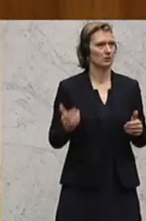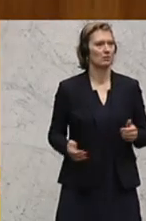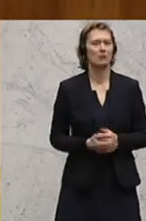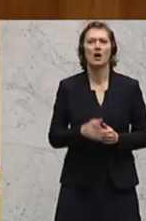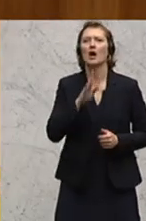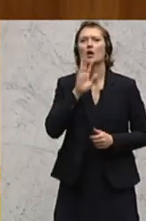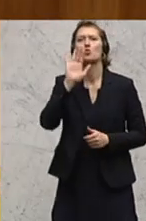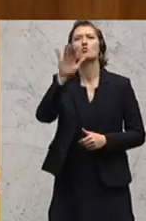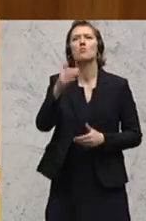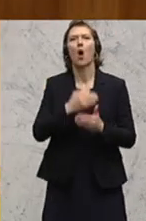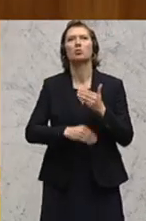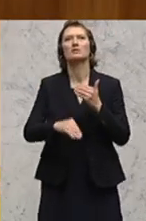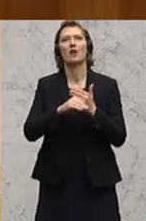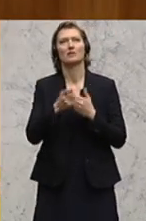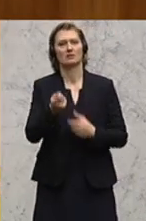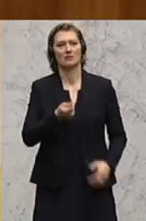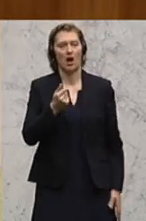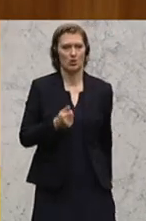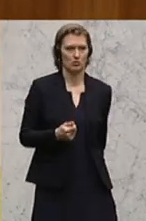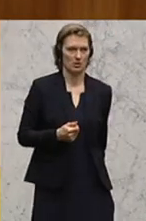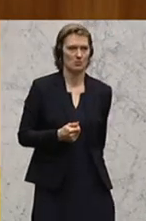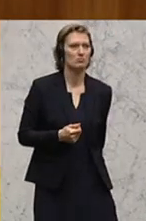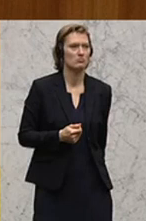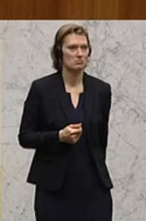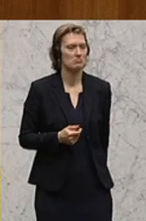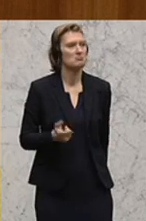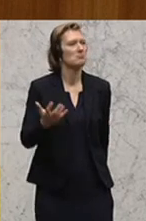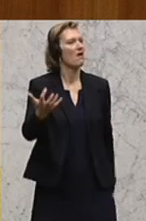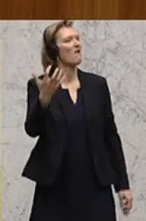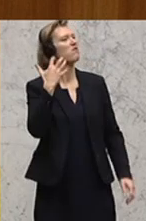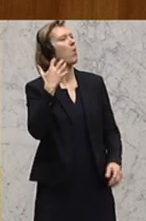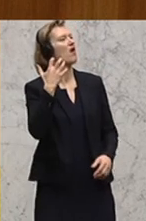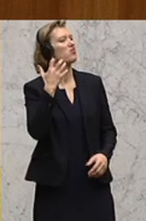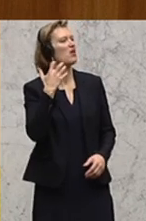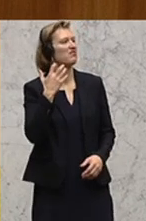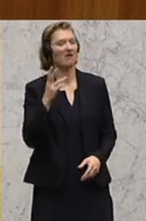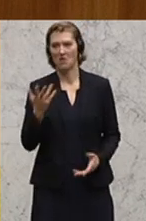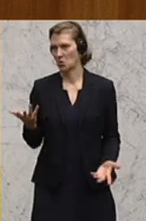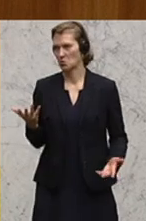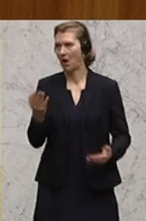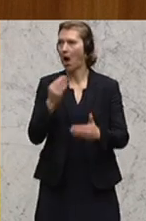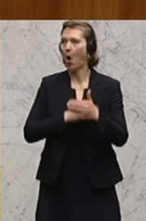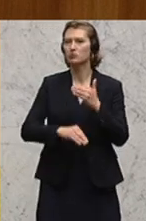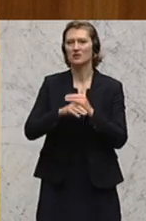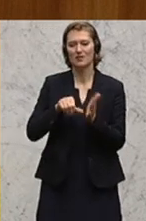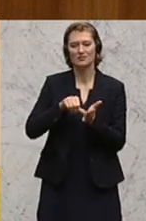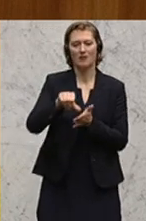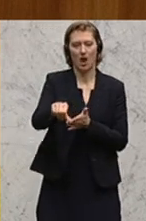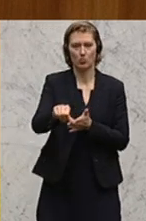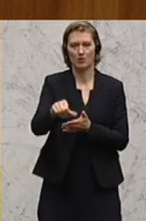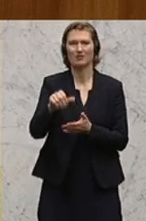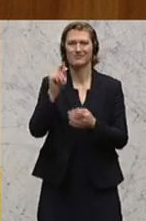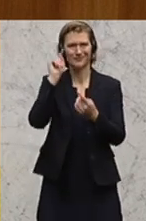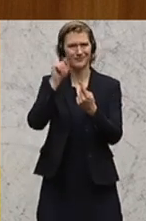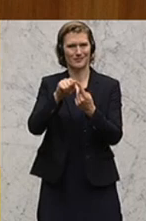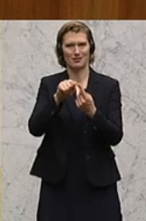reden über Ausgleichszahlungen, die die Landwirtschaft so bekommen hat. Sie werfen uns das vor. Ich sage, Ausgleichszahlungen bekommen wir dafür,